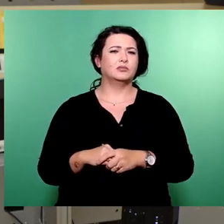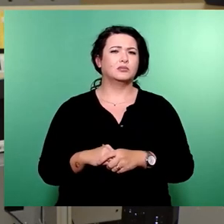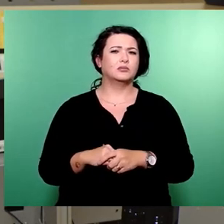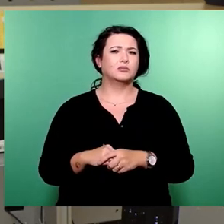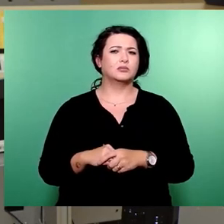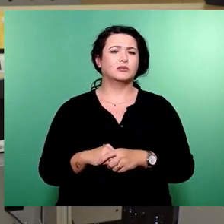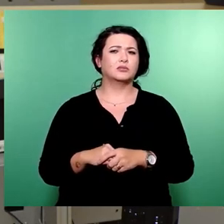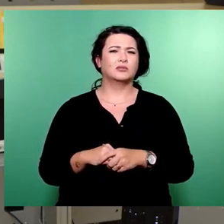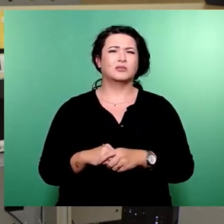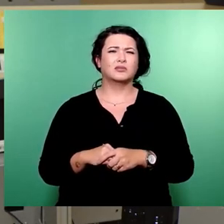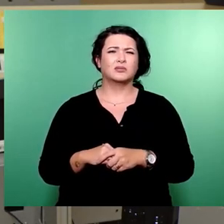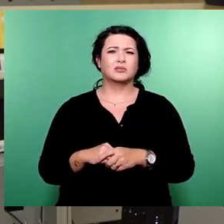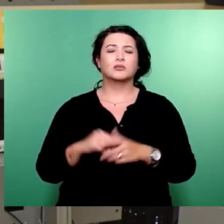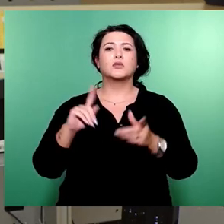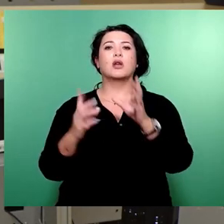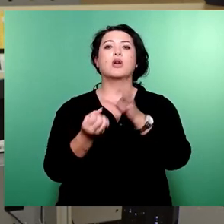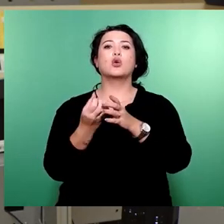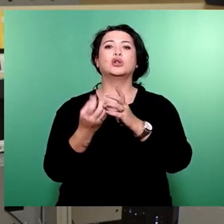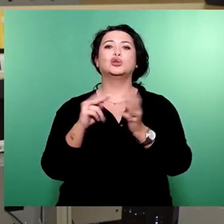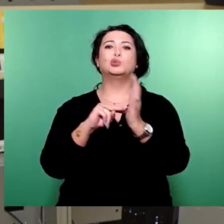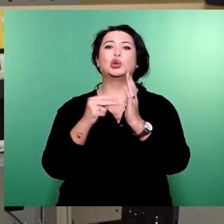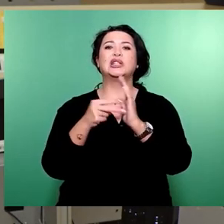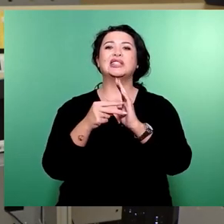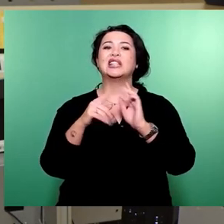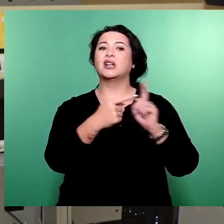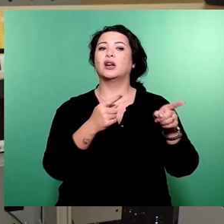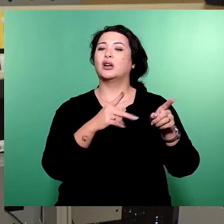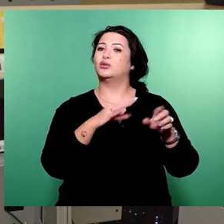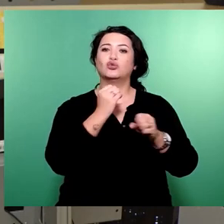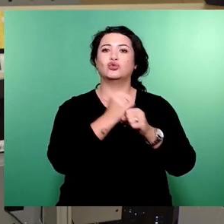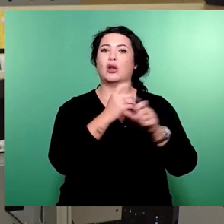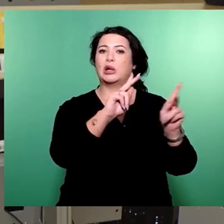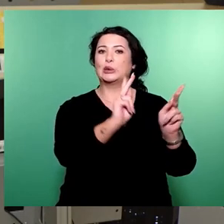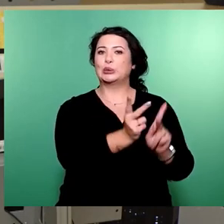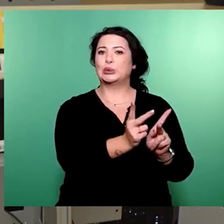Nachlassverwaltung kommt die Kulturpolitik dieser angeblichen Kunst- und Kulturstadt dennoch kaum hinaus.